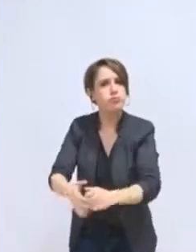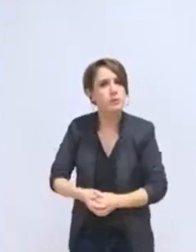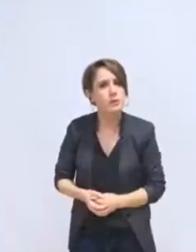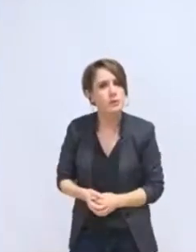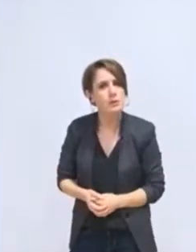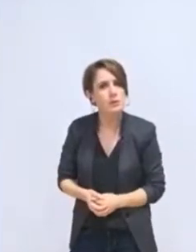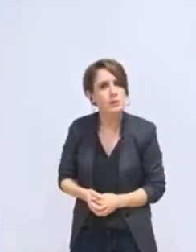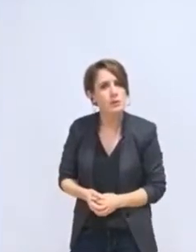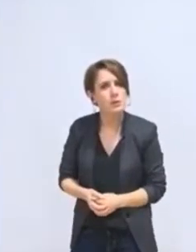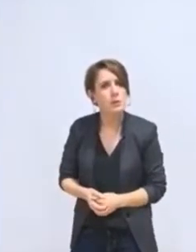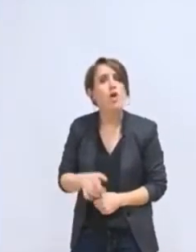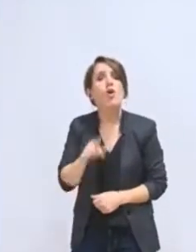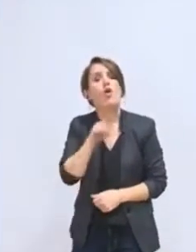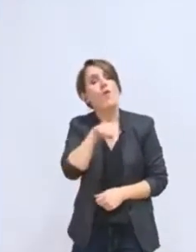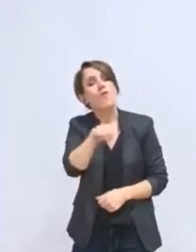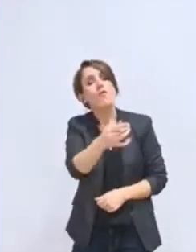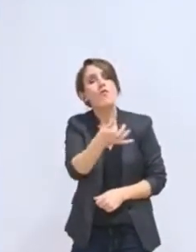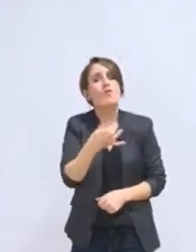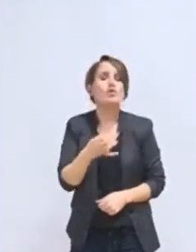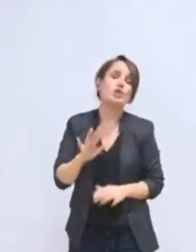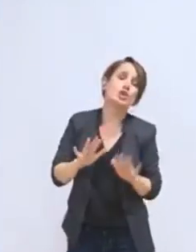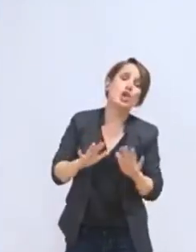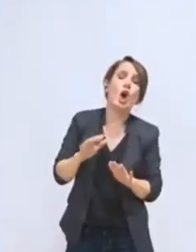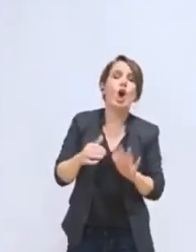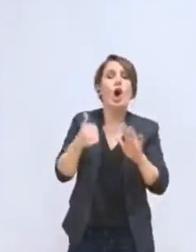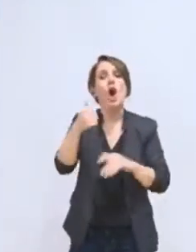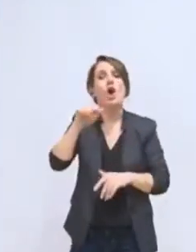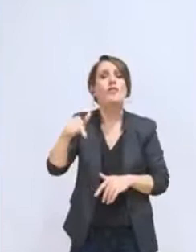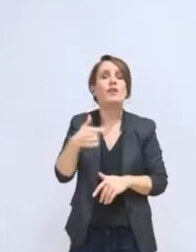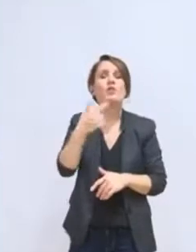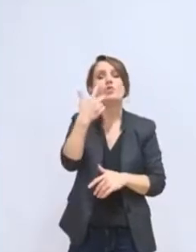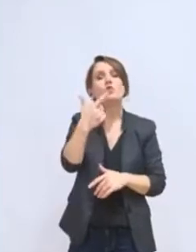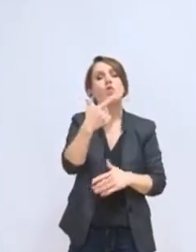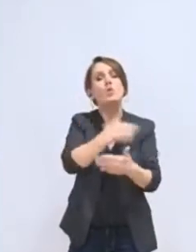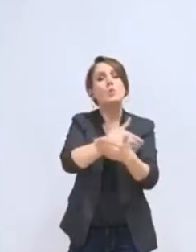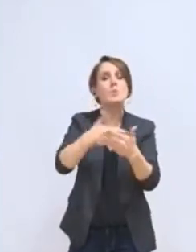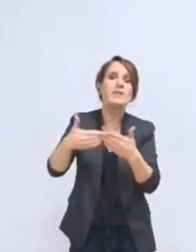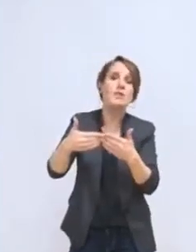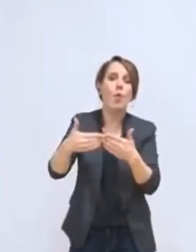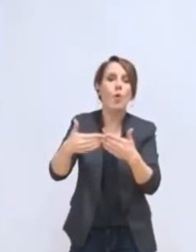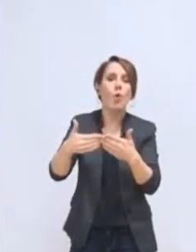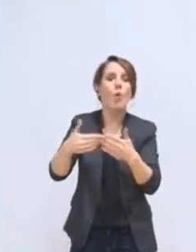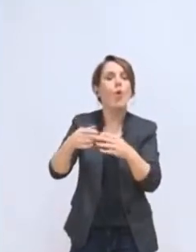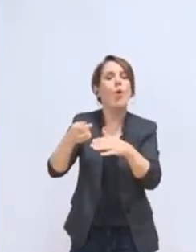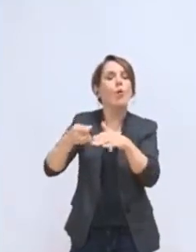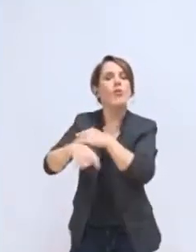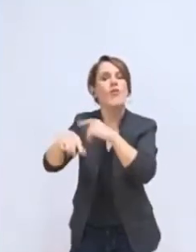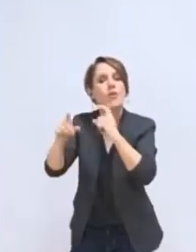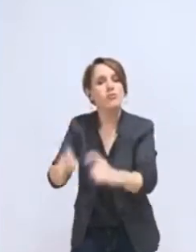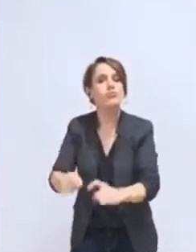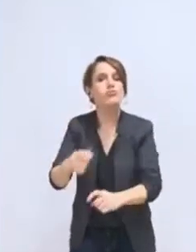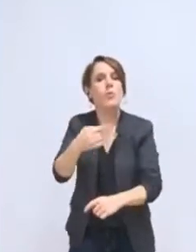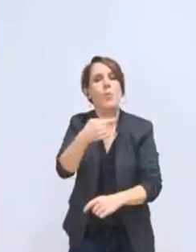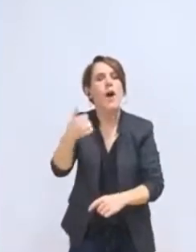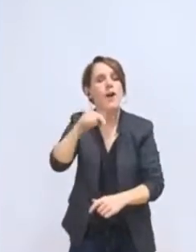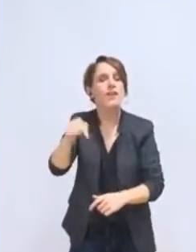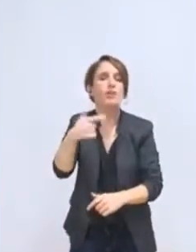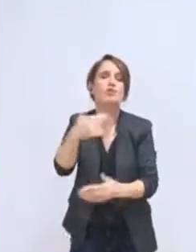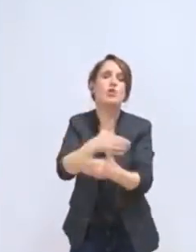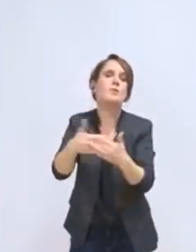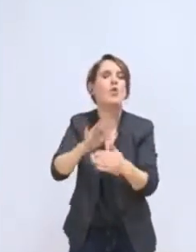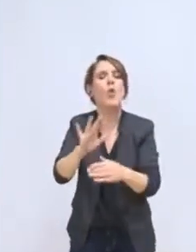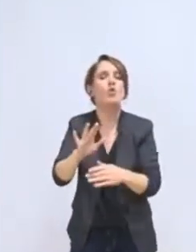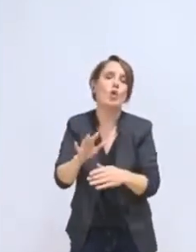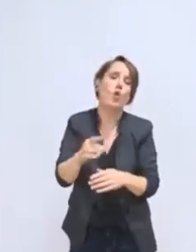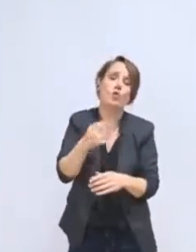en fait à 600 000 euros, la moitié d'un million deux, excusez-moi de ne pas dire précisément la somme, mais j'arrondis à 400